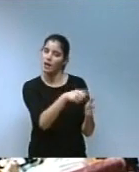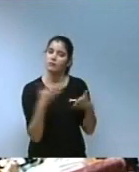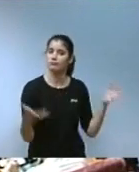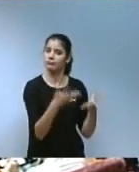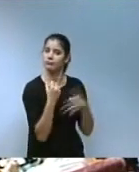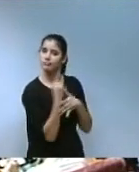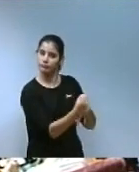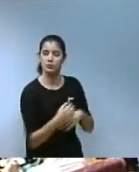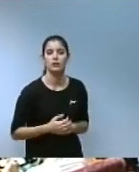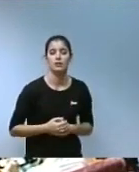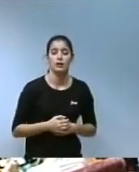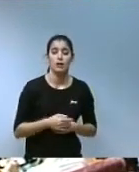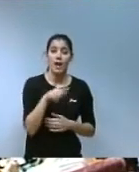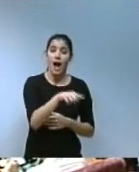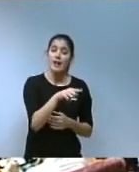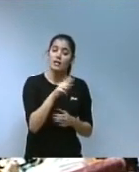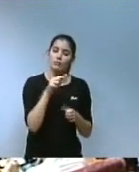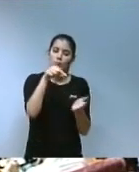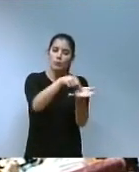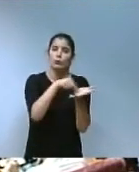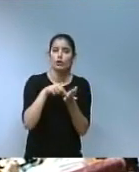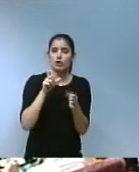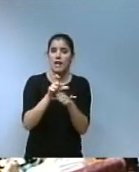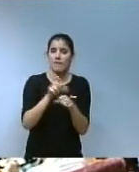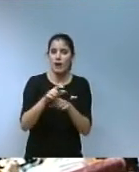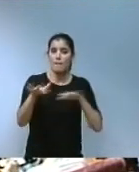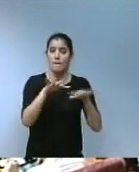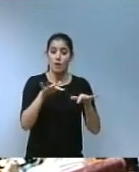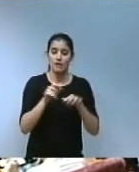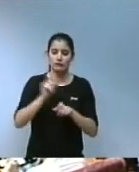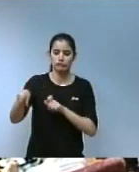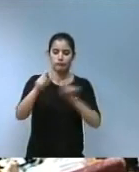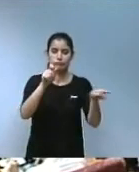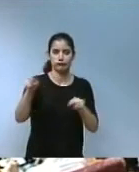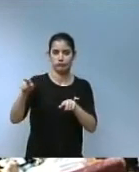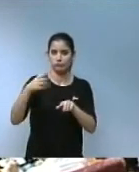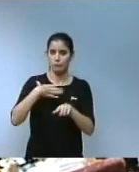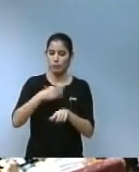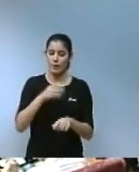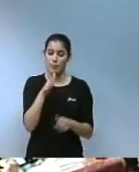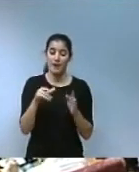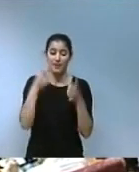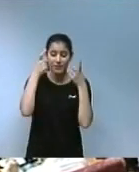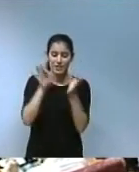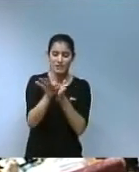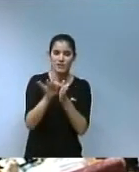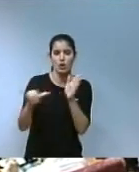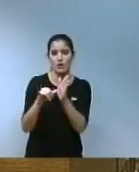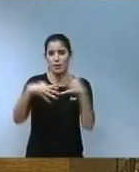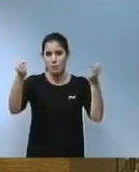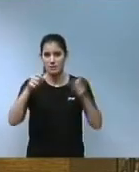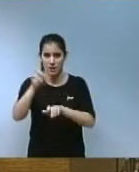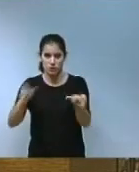implementarem els punts laboramòbils que recorreran tot el nostre territori amb la finalitat d'acostar els nostres serveis a la ciutadania.